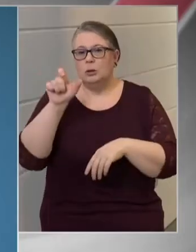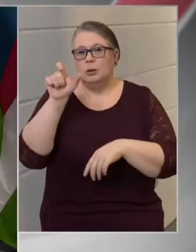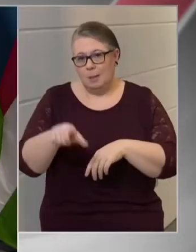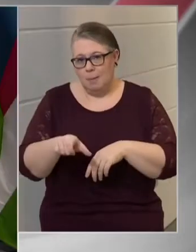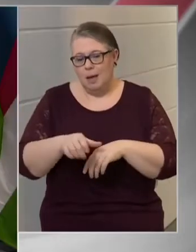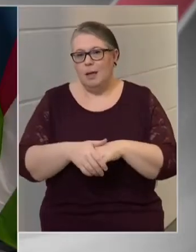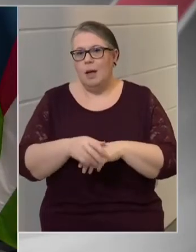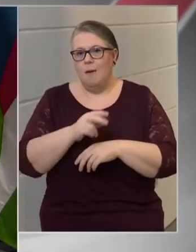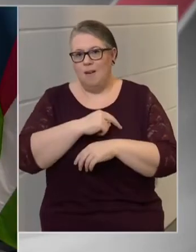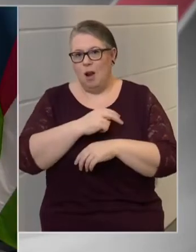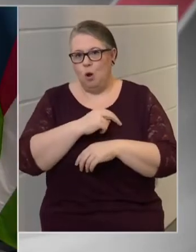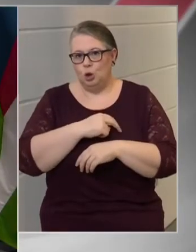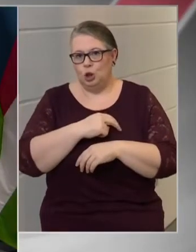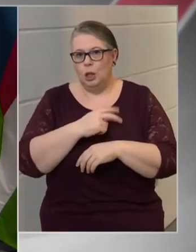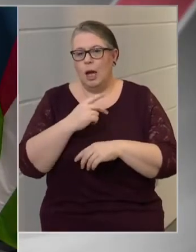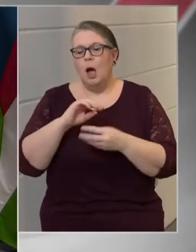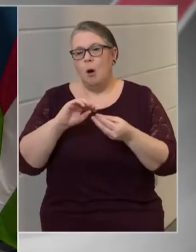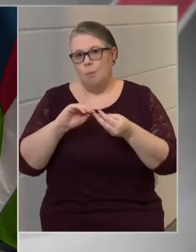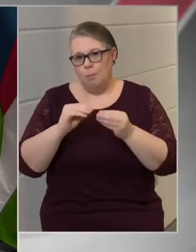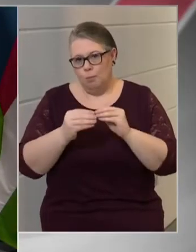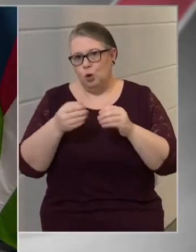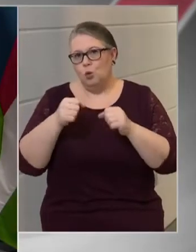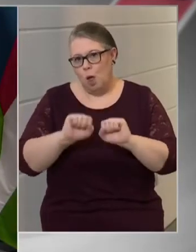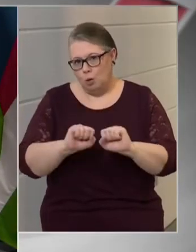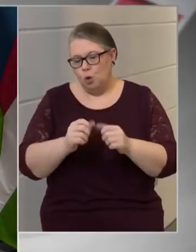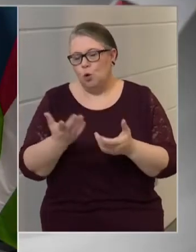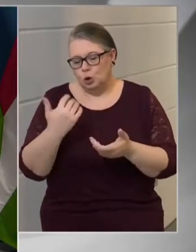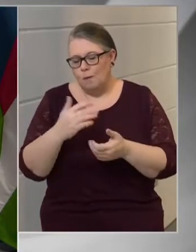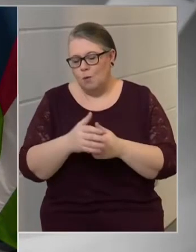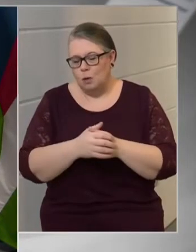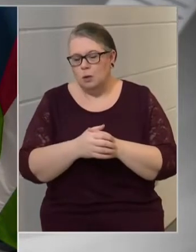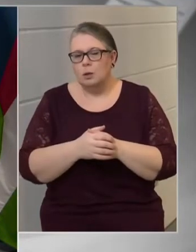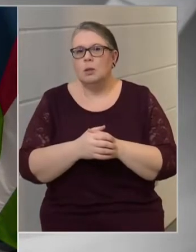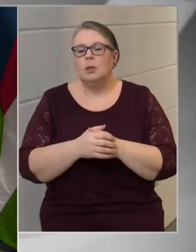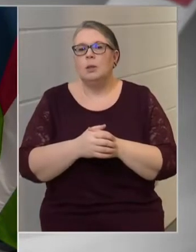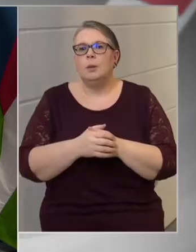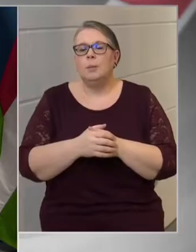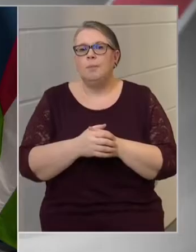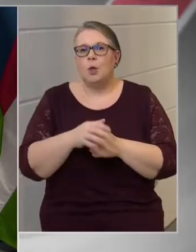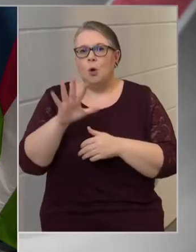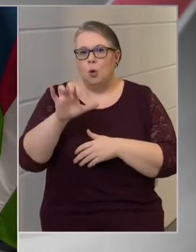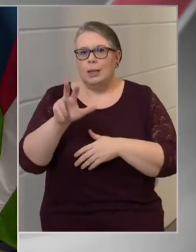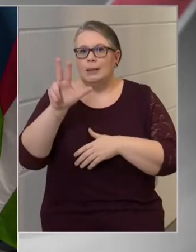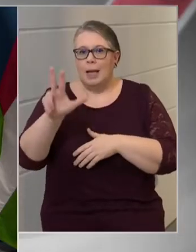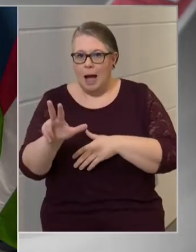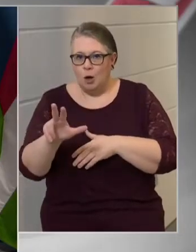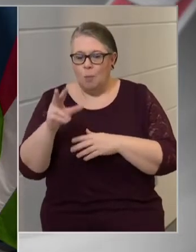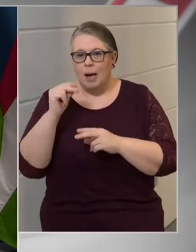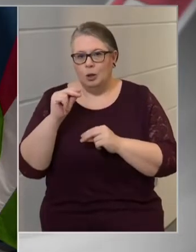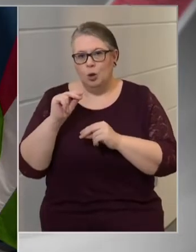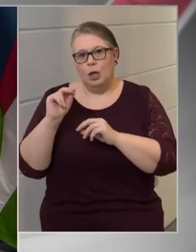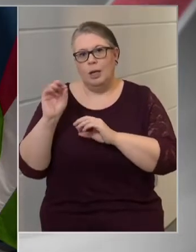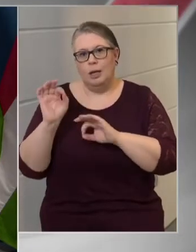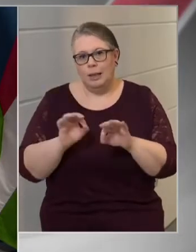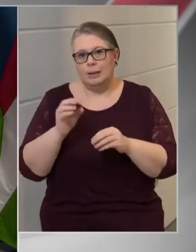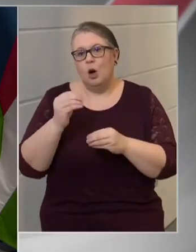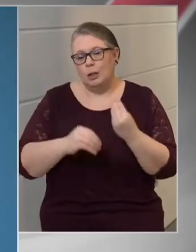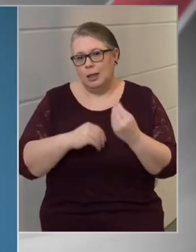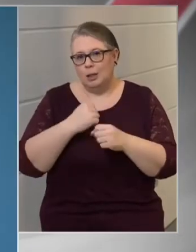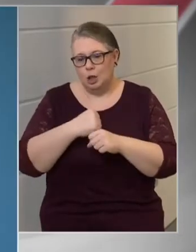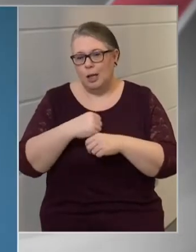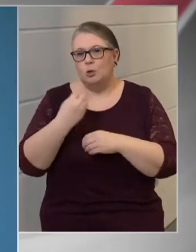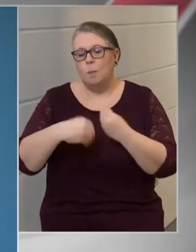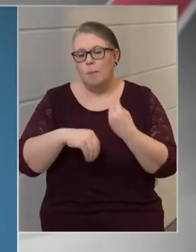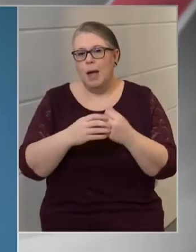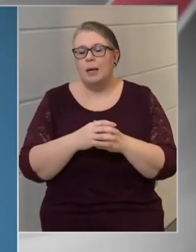felelőssége volt, üzemeltető, illetve tulajdonosi jogkörben megállapítható. 503 rendőr intézkedést pedig azért hajtottunk